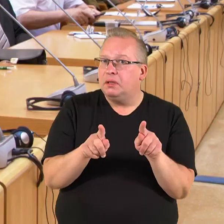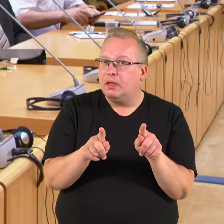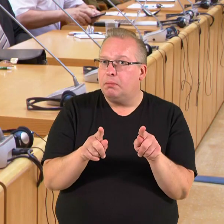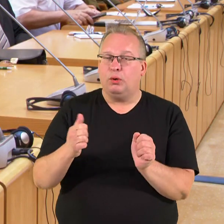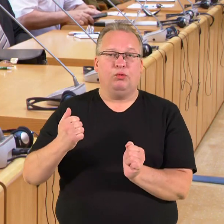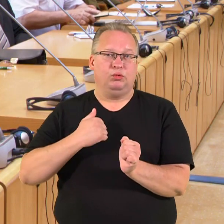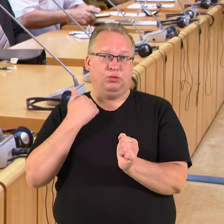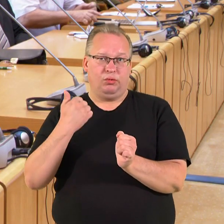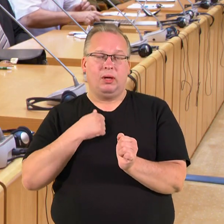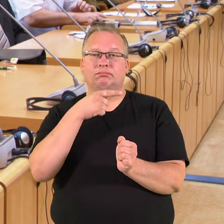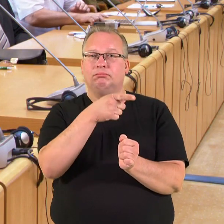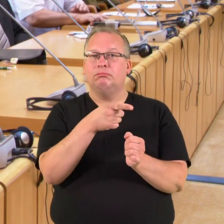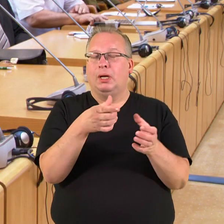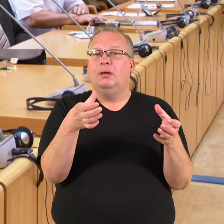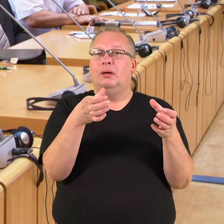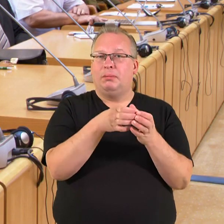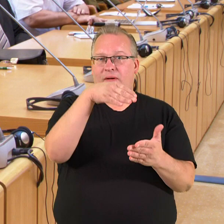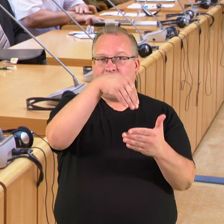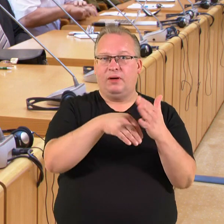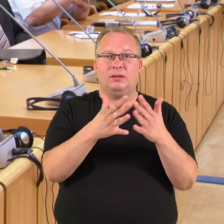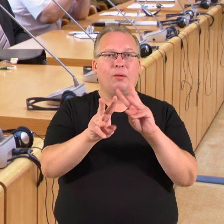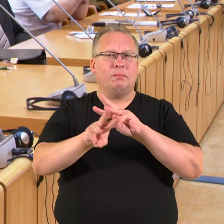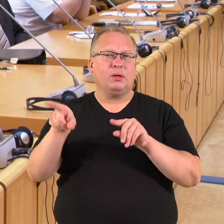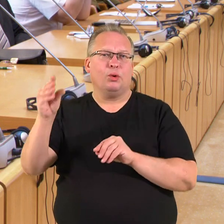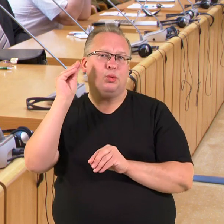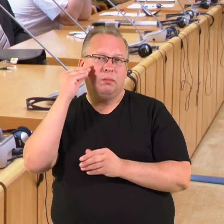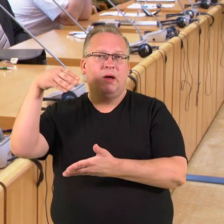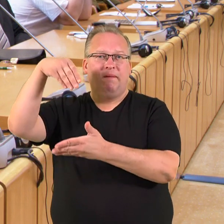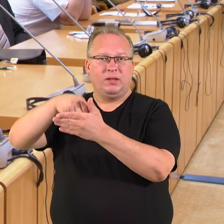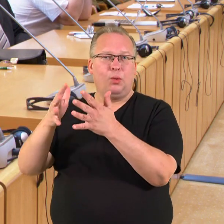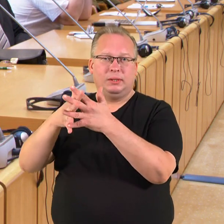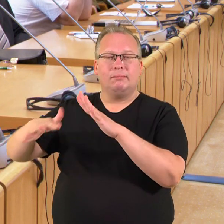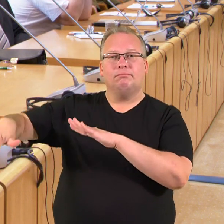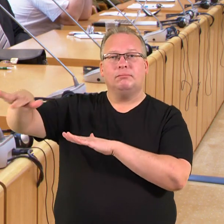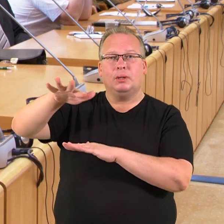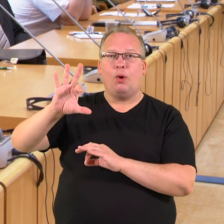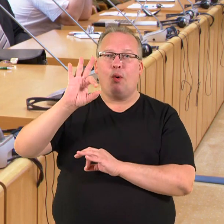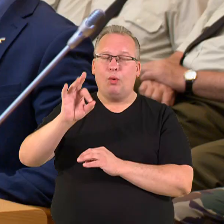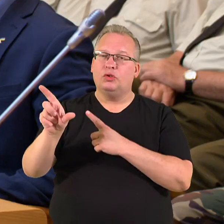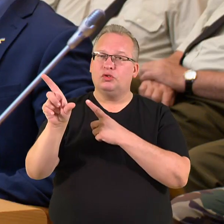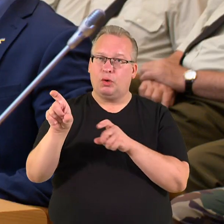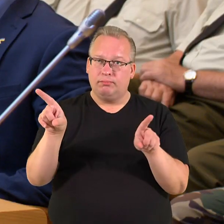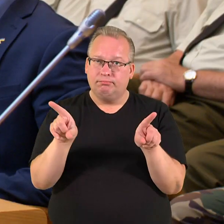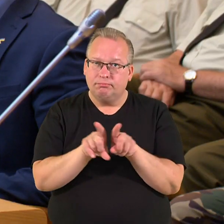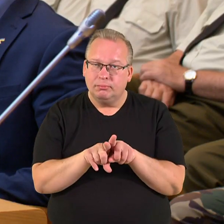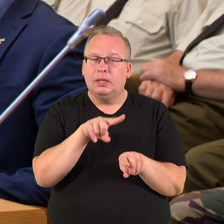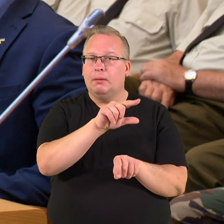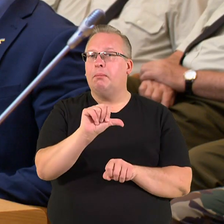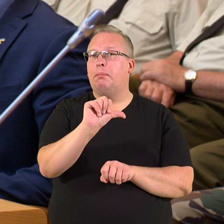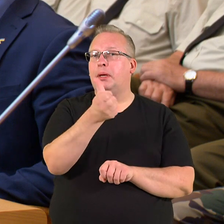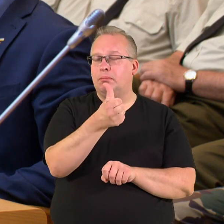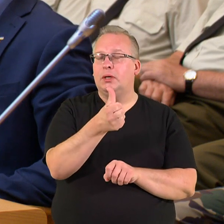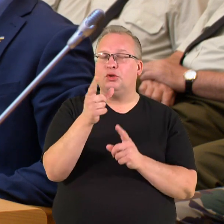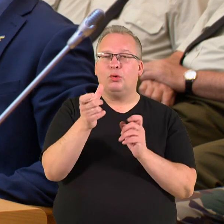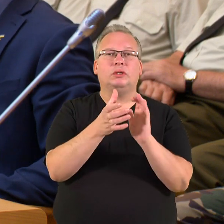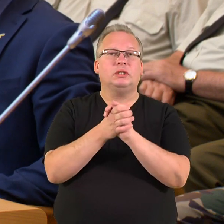organizacijai, nes Vidaus reikalų ministerija rūpinasi Vidaus reikalais. O šauliai ir pirmiausias uždavinys Šaulius